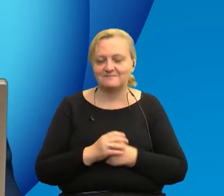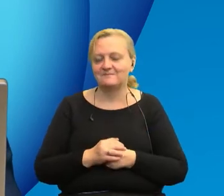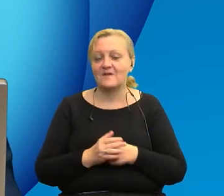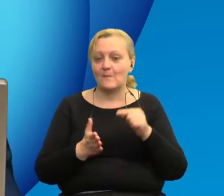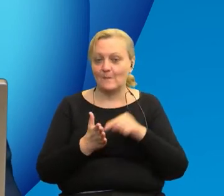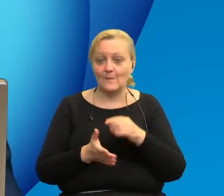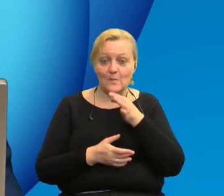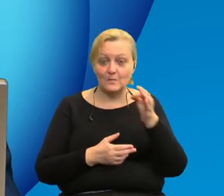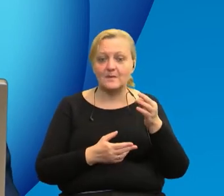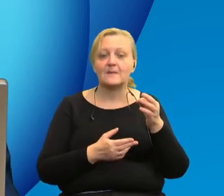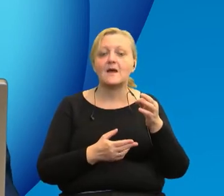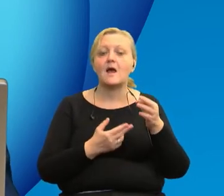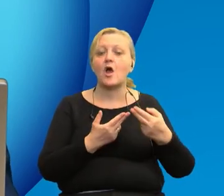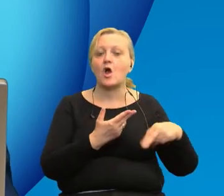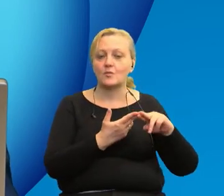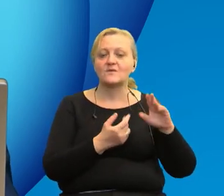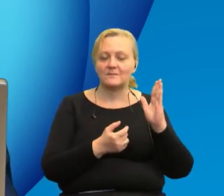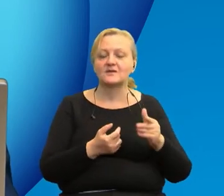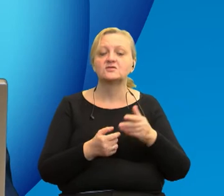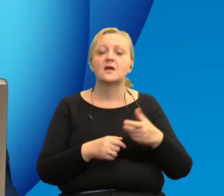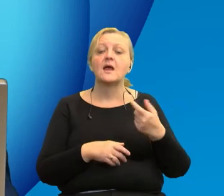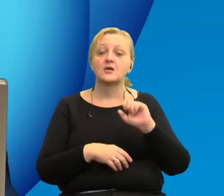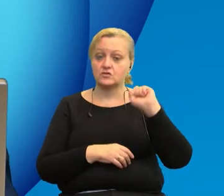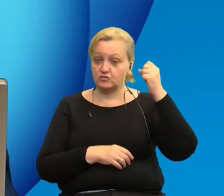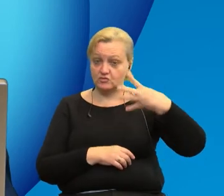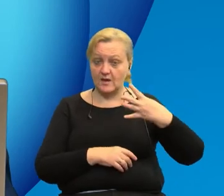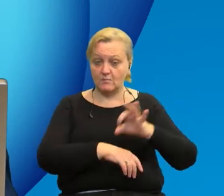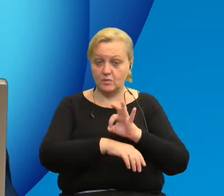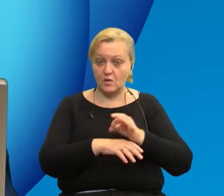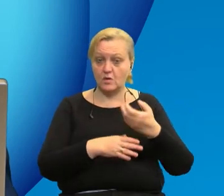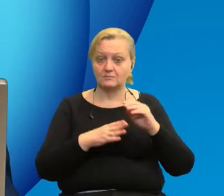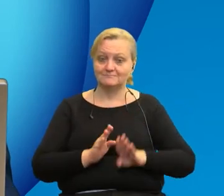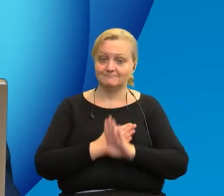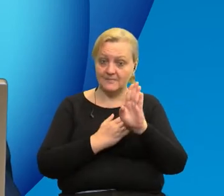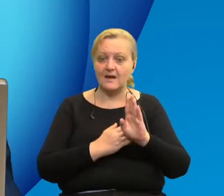na te pytania odpowiemy po prezentacji wszystkich czterech projektów.